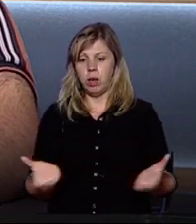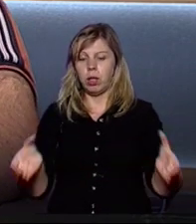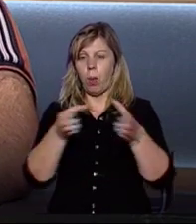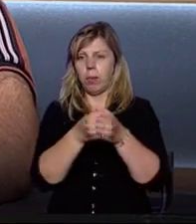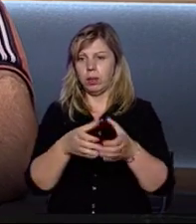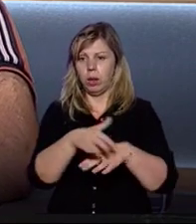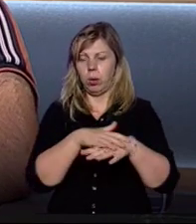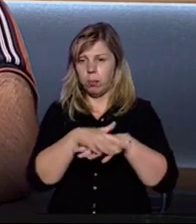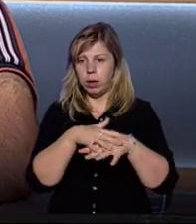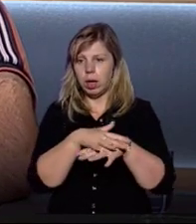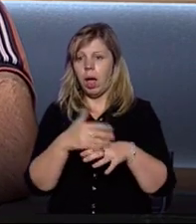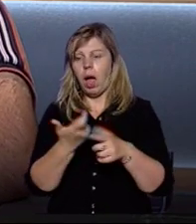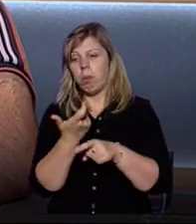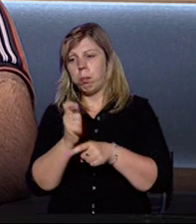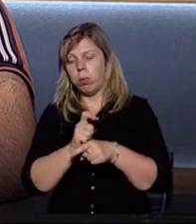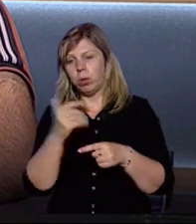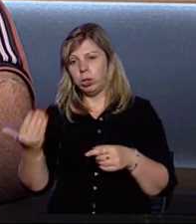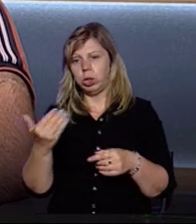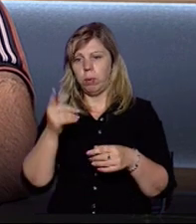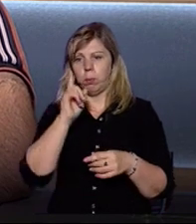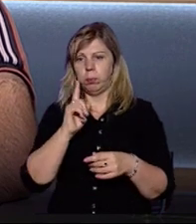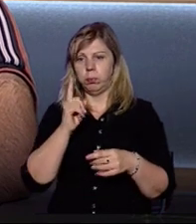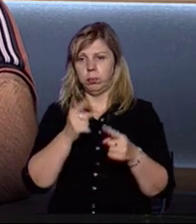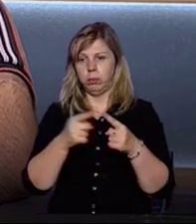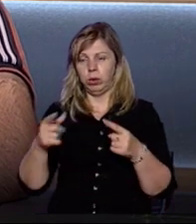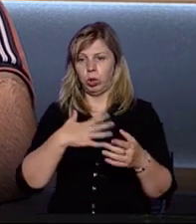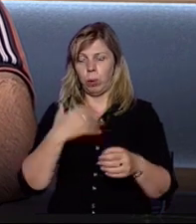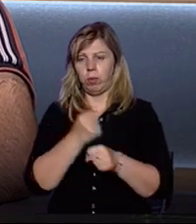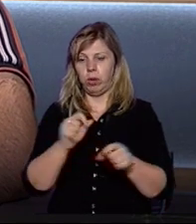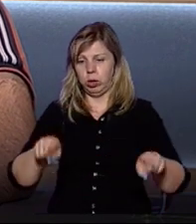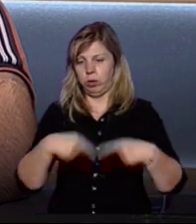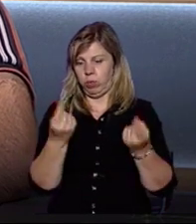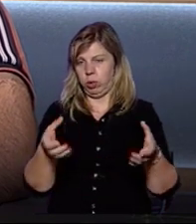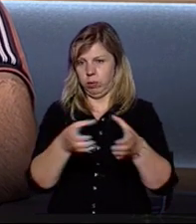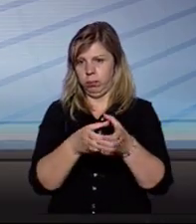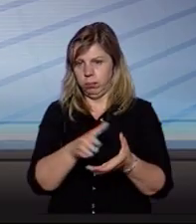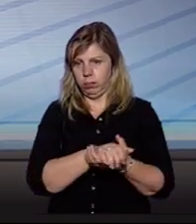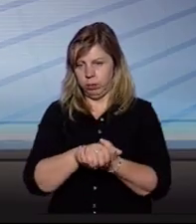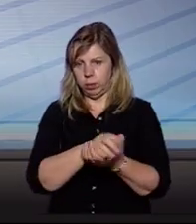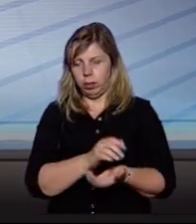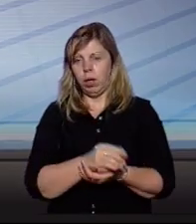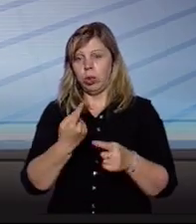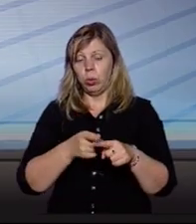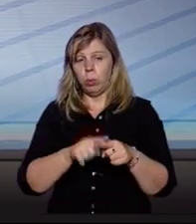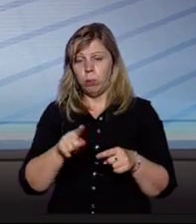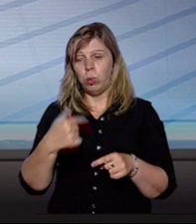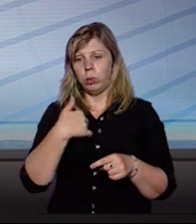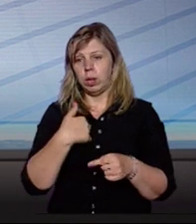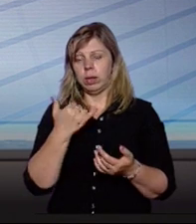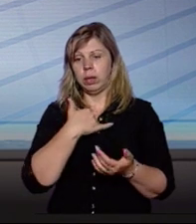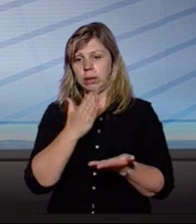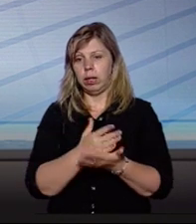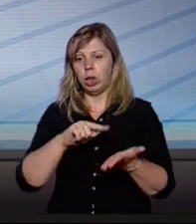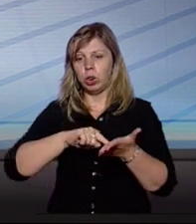територіальних громадах, а більше в процесі добровільного створення об'єднаних територіальних громад. Тому у нас є